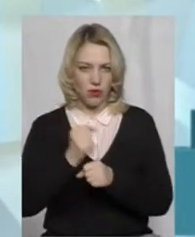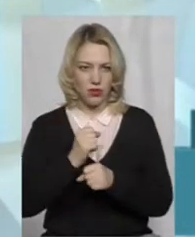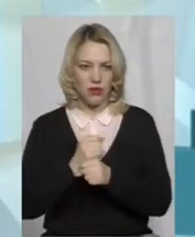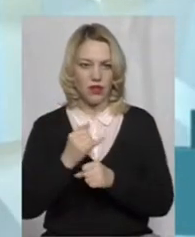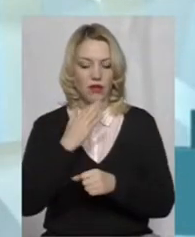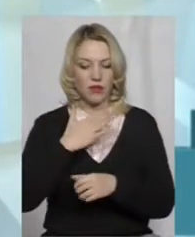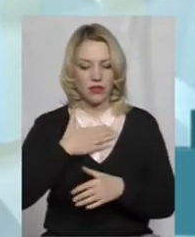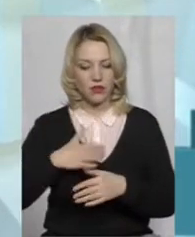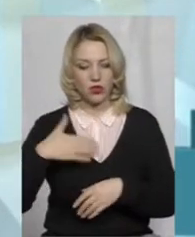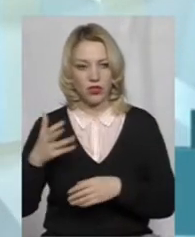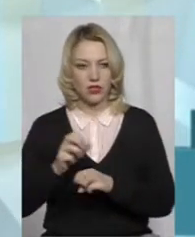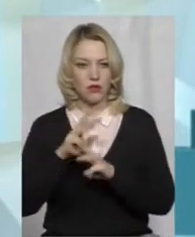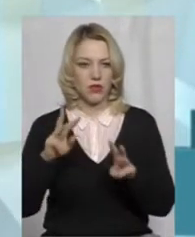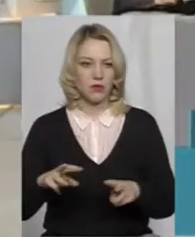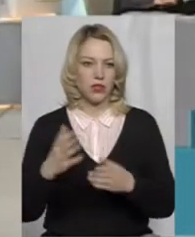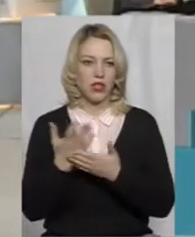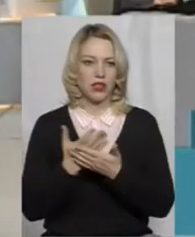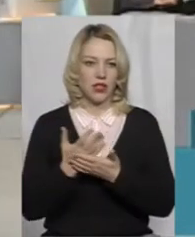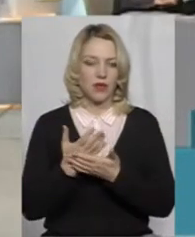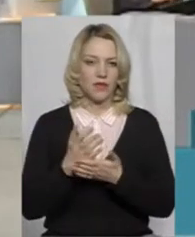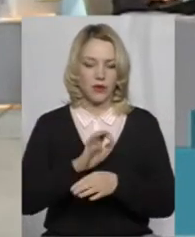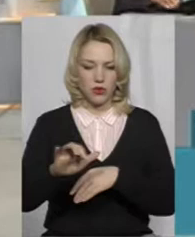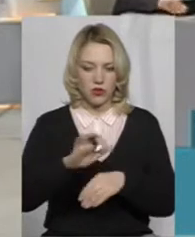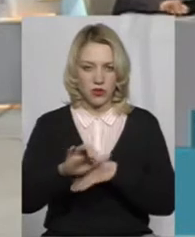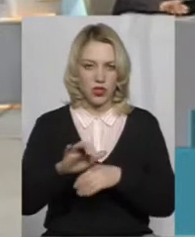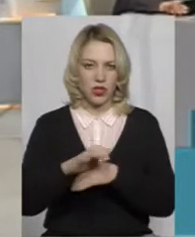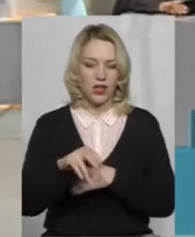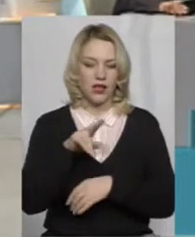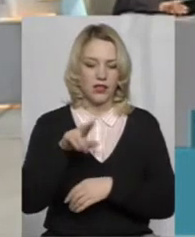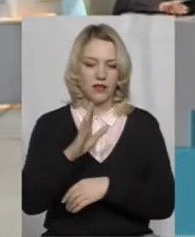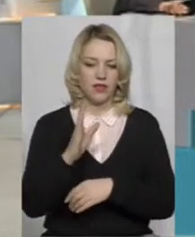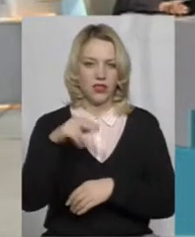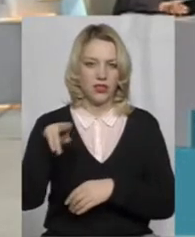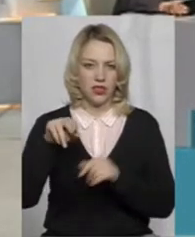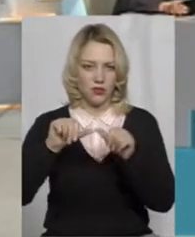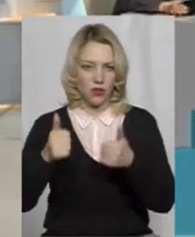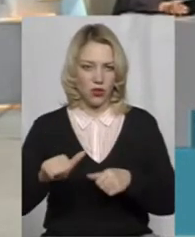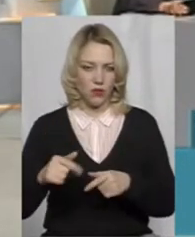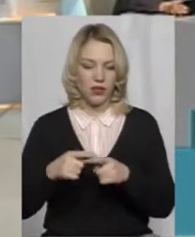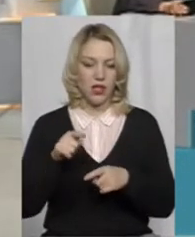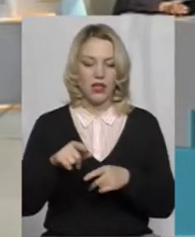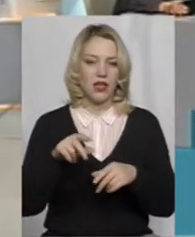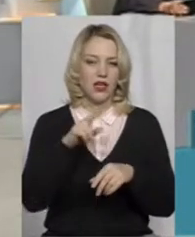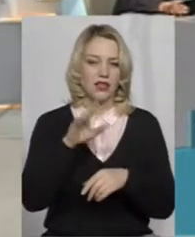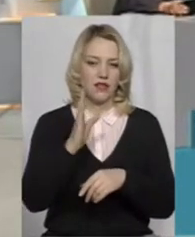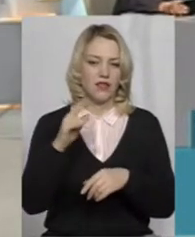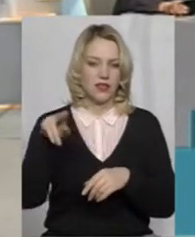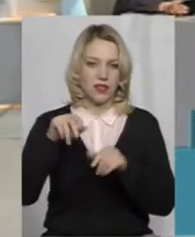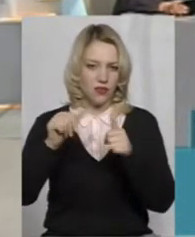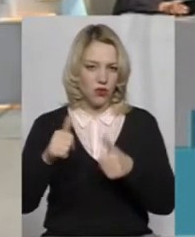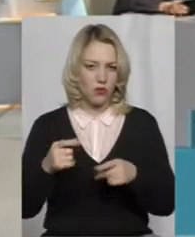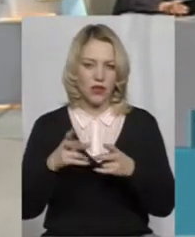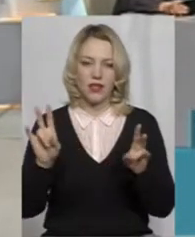своєї сторони забезпечили постачання фільмів в форматі DVD. Кінопроєктор формата DVD не потребує дуже великих